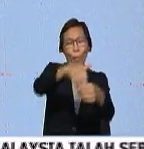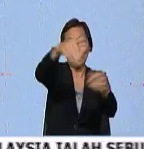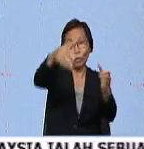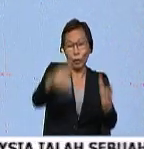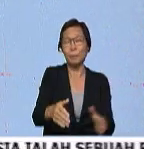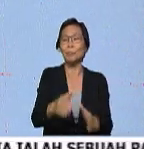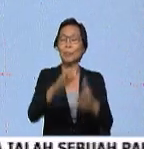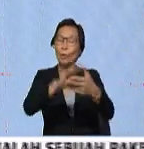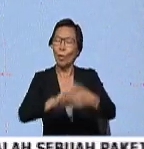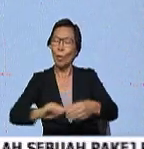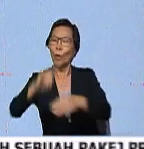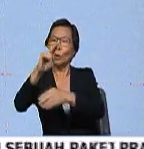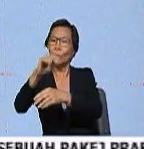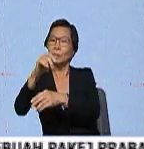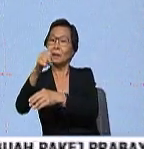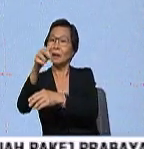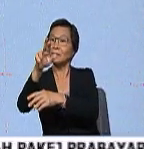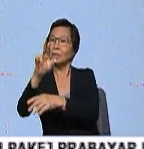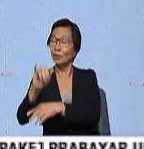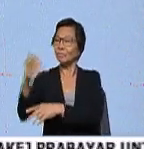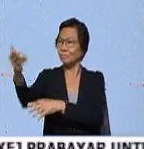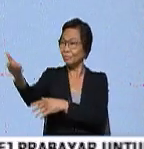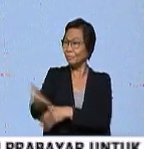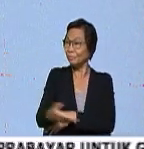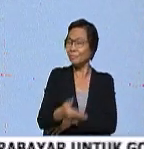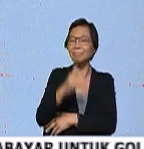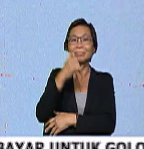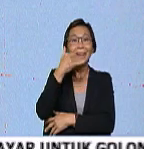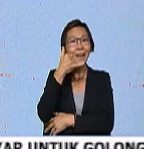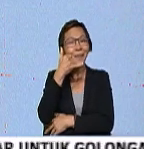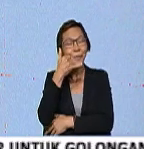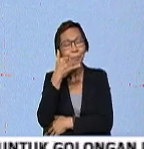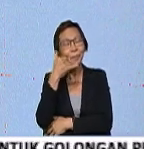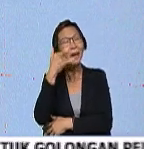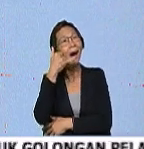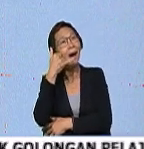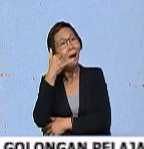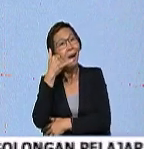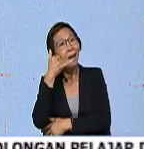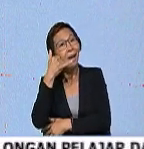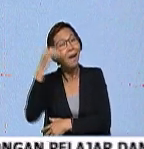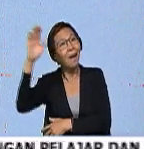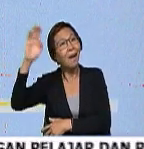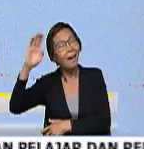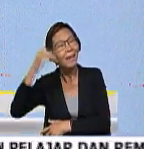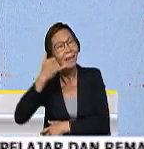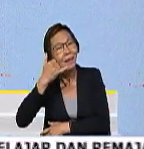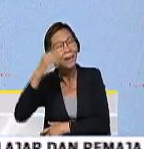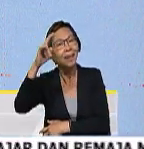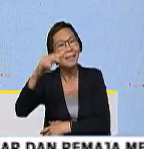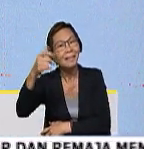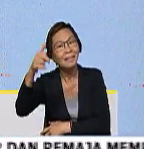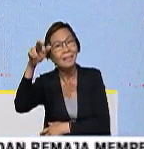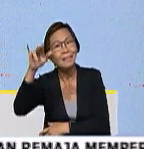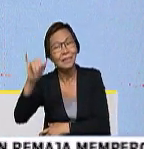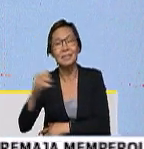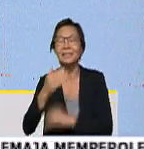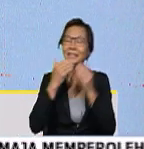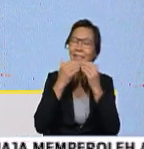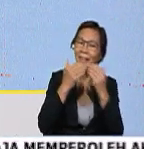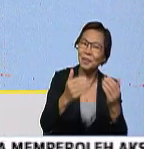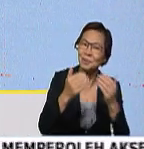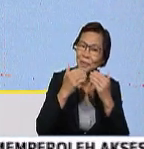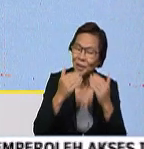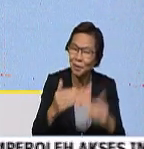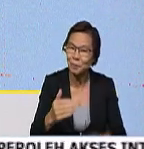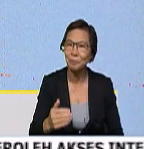bersama dengan Nazri Fahmi di Thailia. Assalamualaikum Nazri. Ya, waalaikumsalam. Silakan Nazri. Baik, terima kasih.